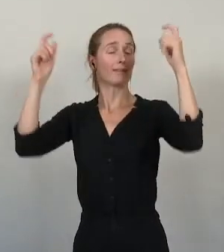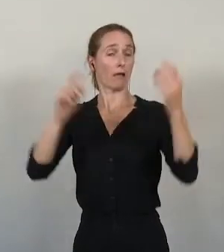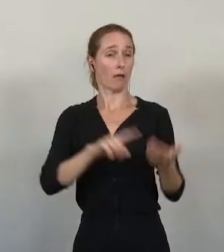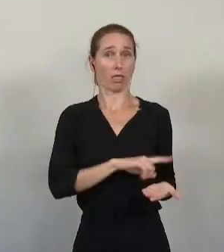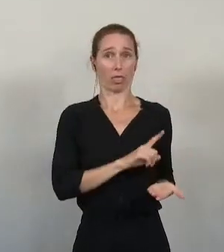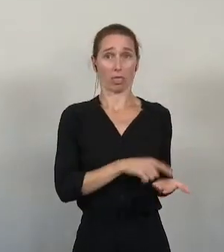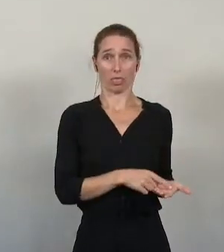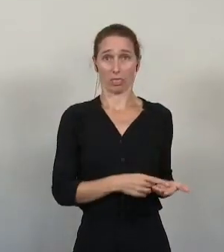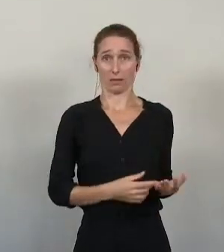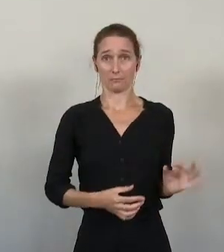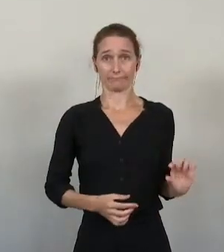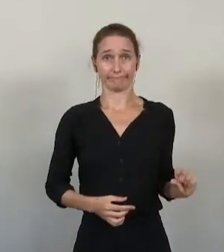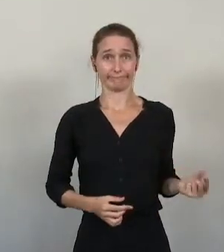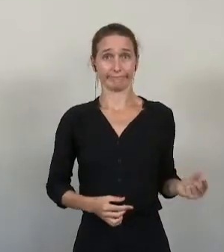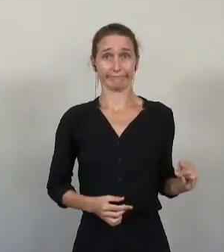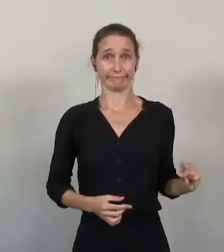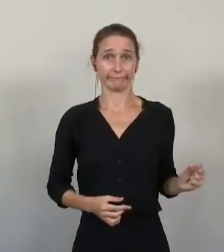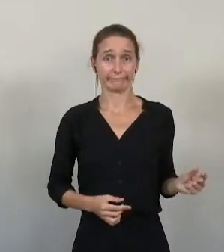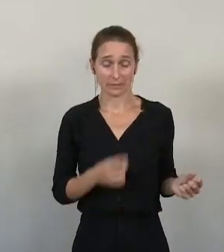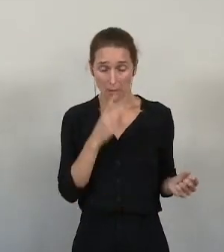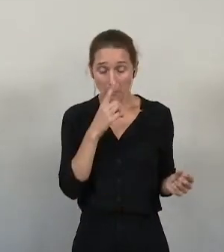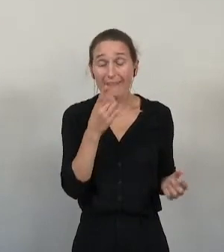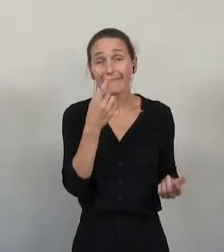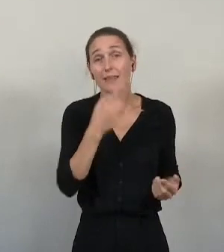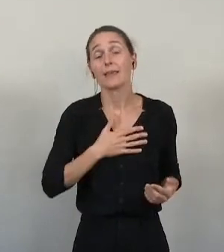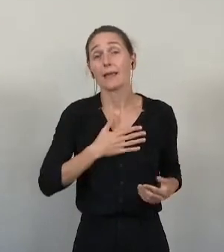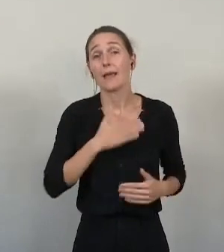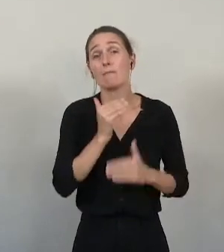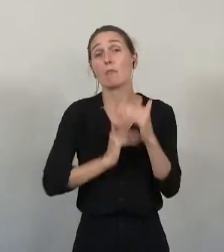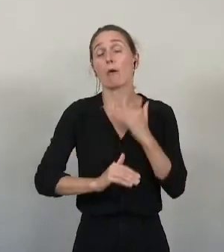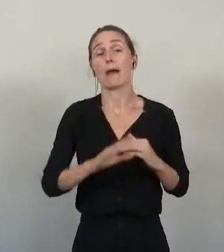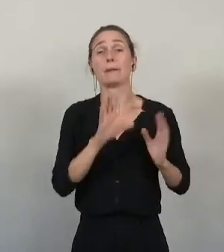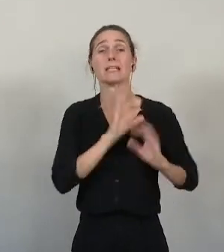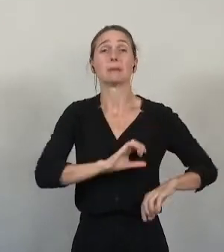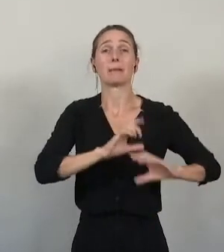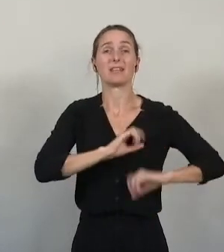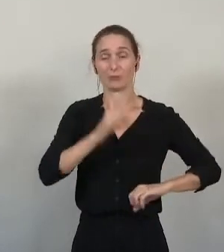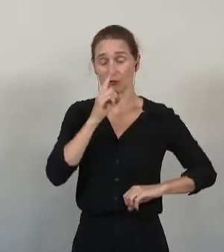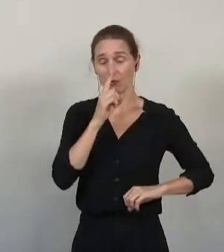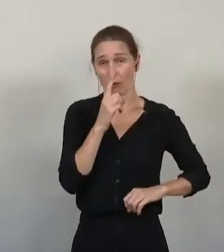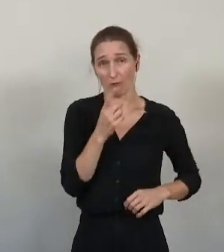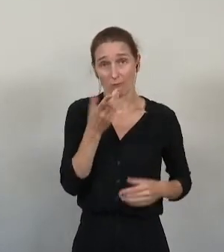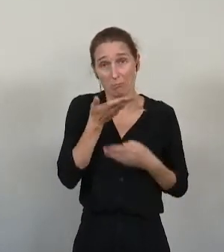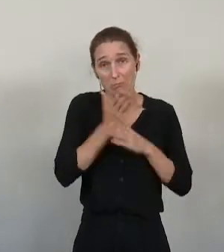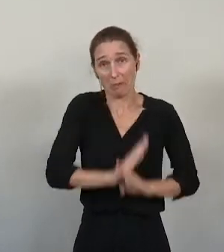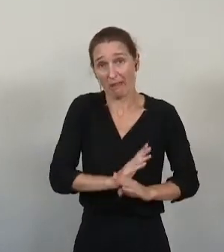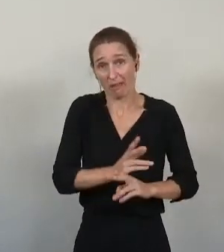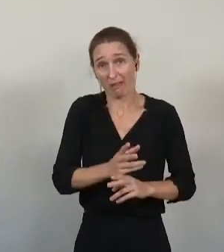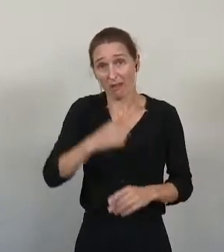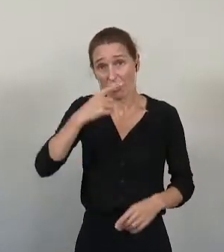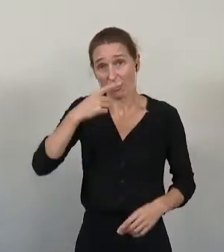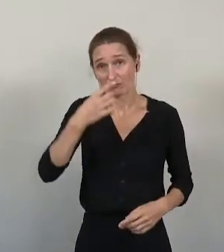comme un futur acte manqué. Un de plus, ça commence à faire beaucoup. Je vous remercie.